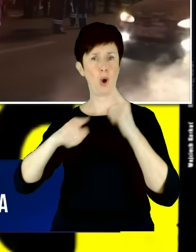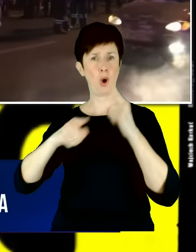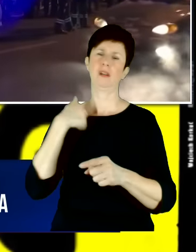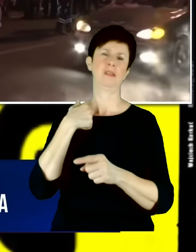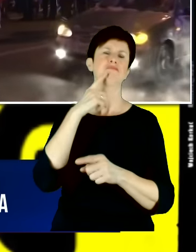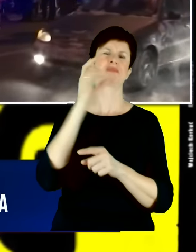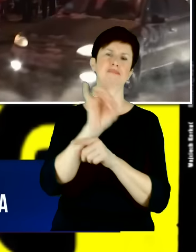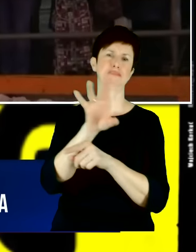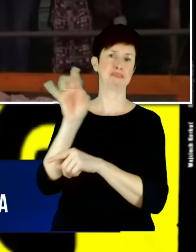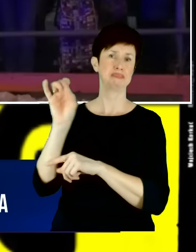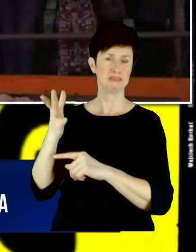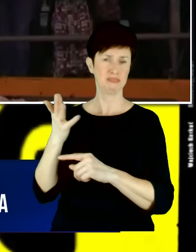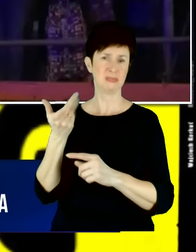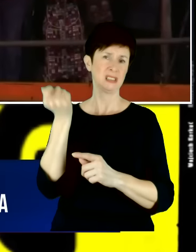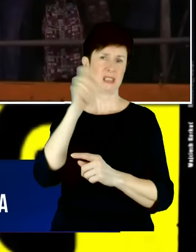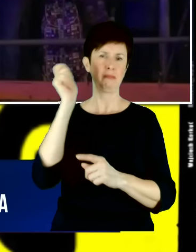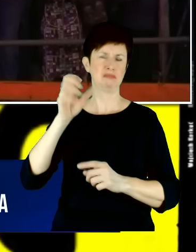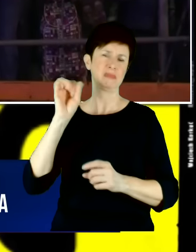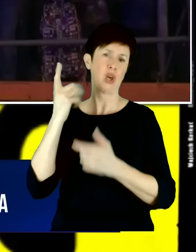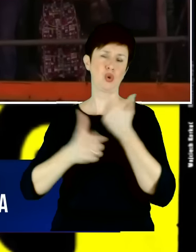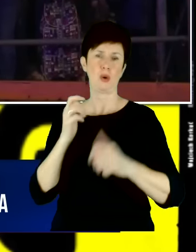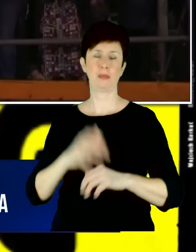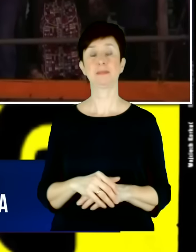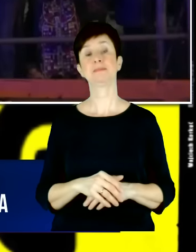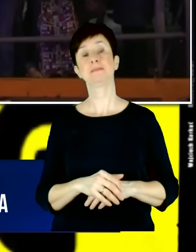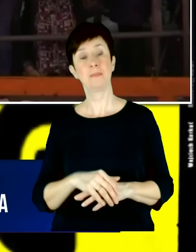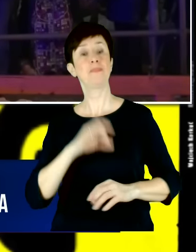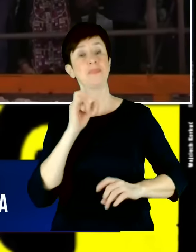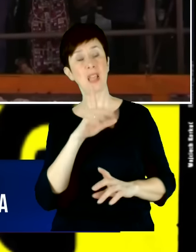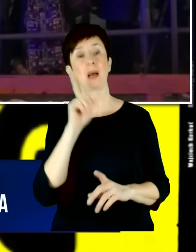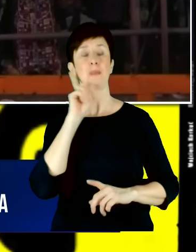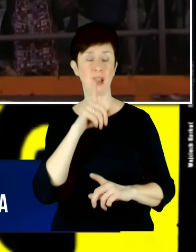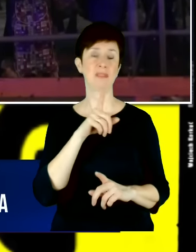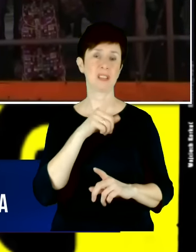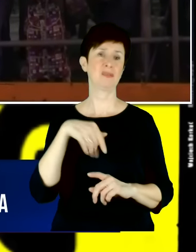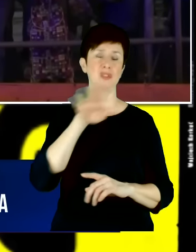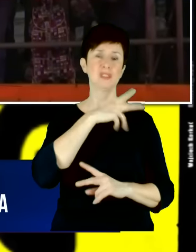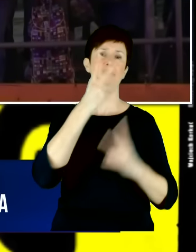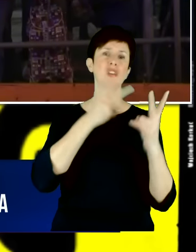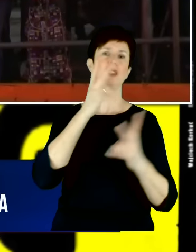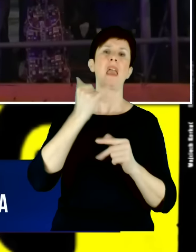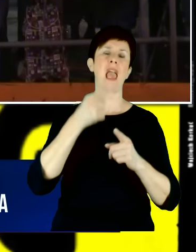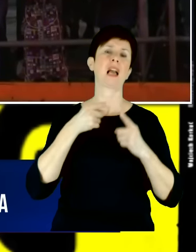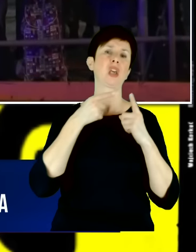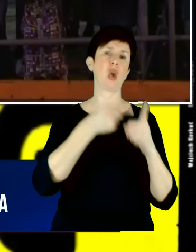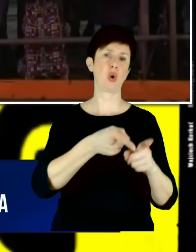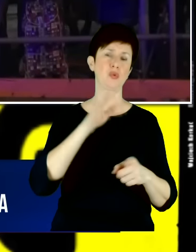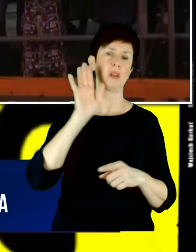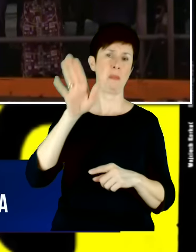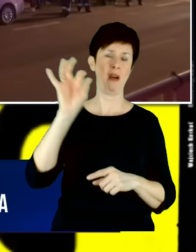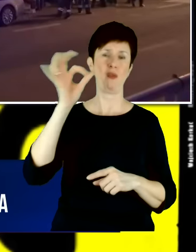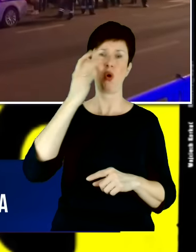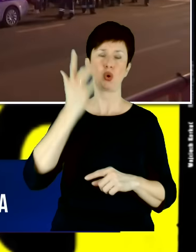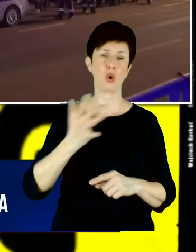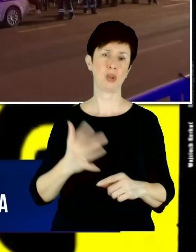To jest rzeczywiście seria zdarzeń, które pokazują w którą stronę idzie Rosja. Mamy zabójstwa polityczne, mamy przecież